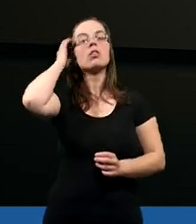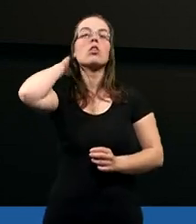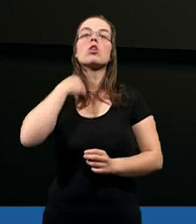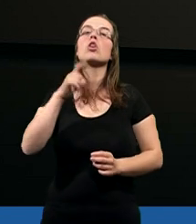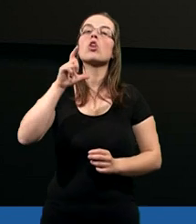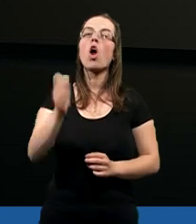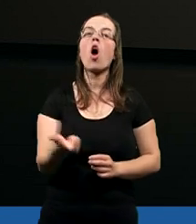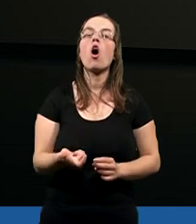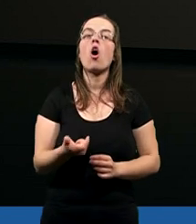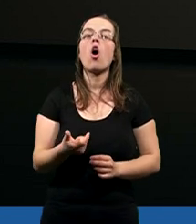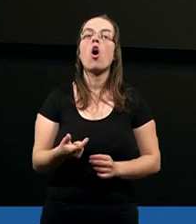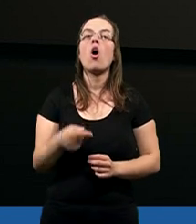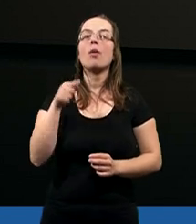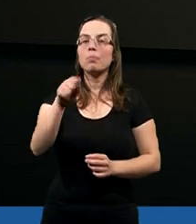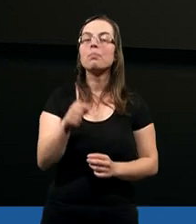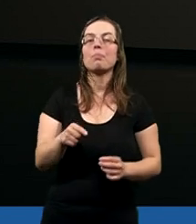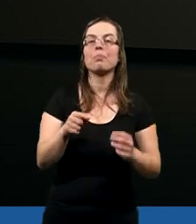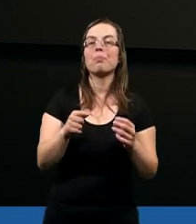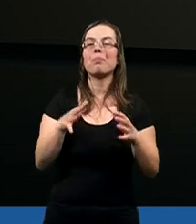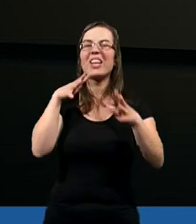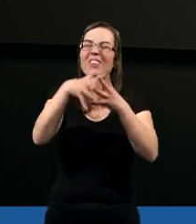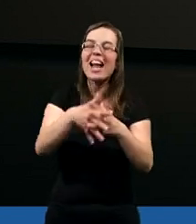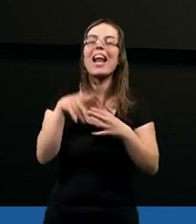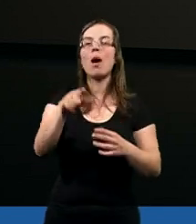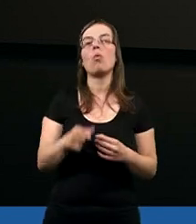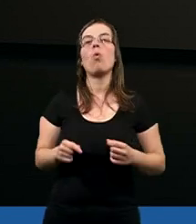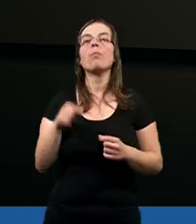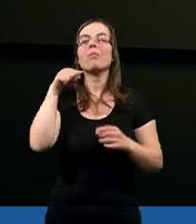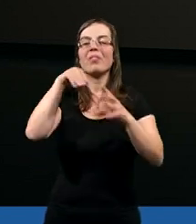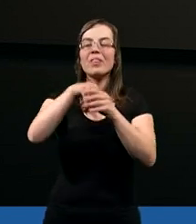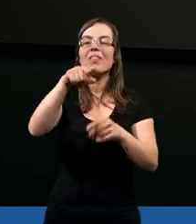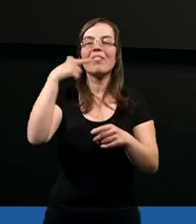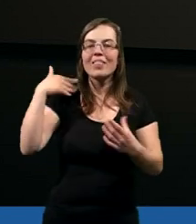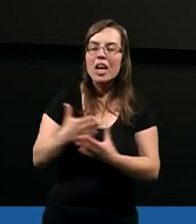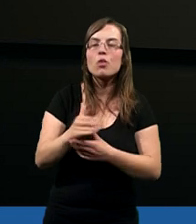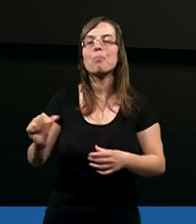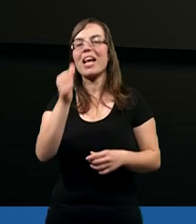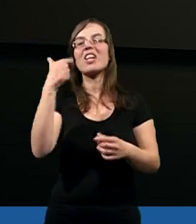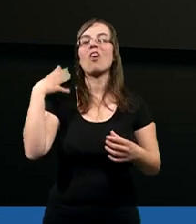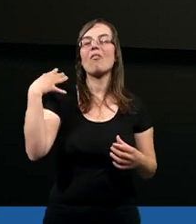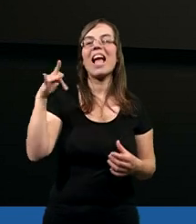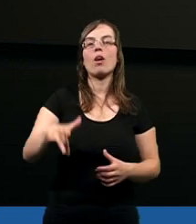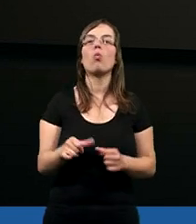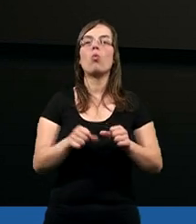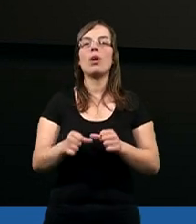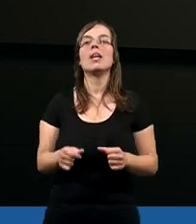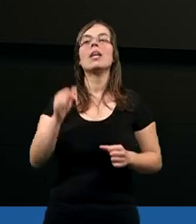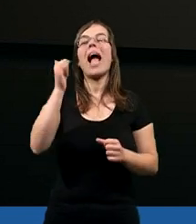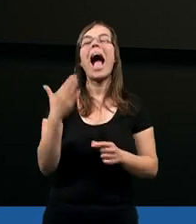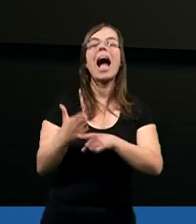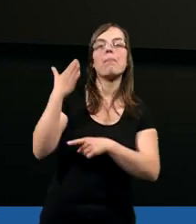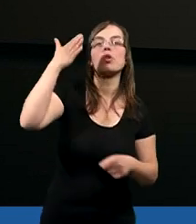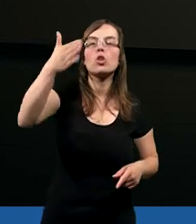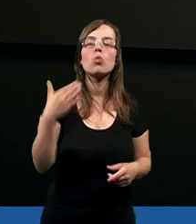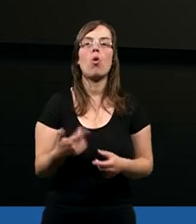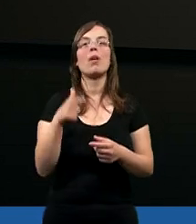Co przyświecało tym wierzącym pierwszego wieku, jaka